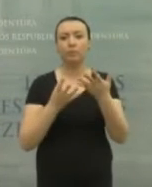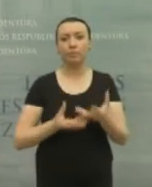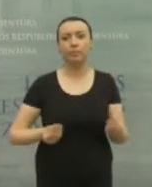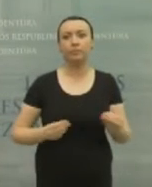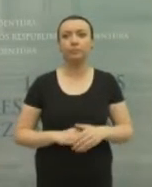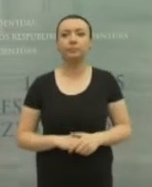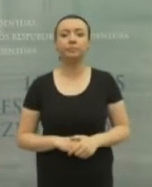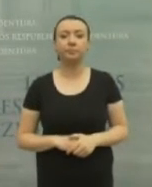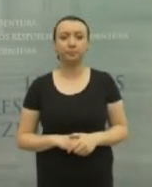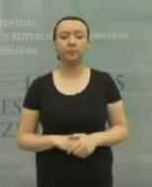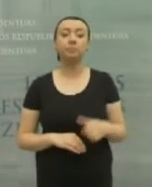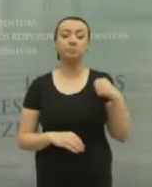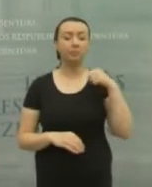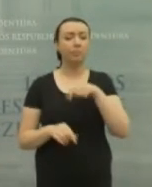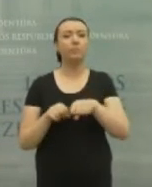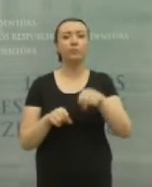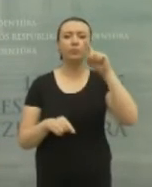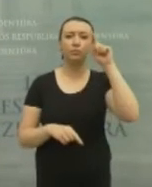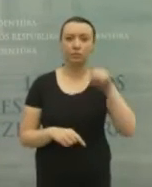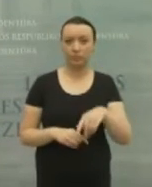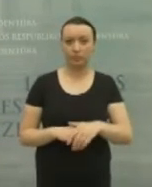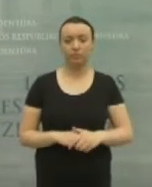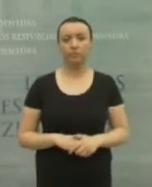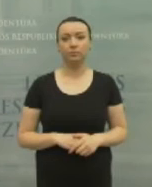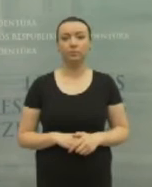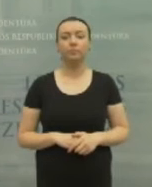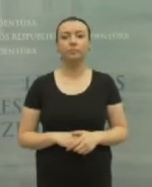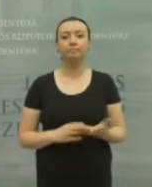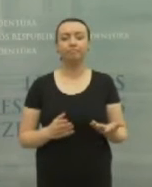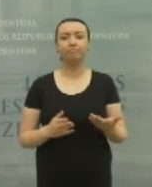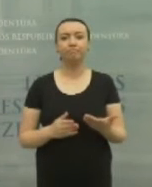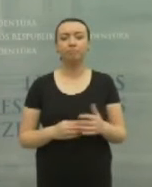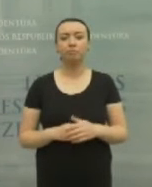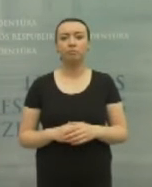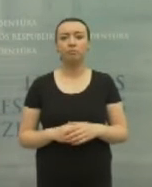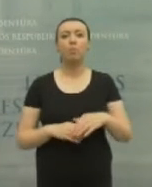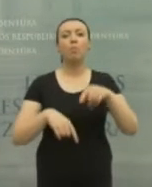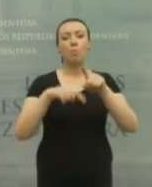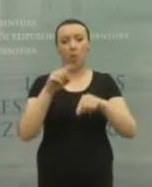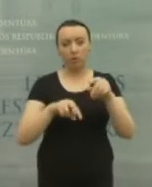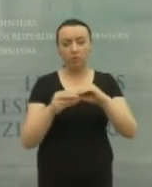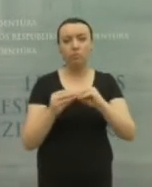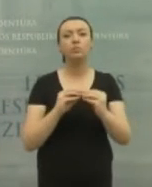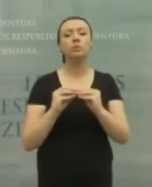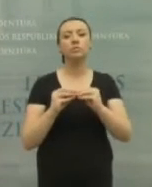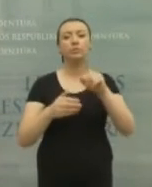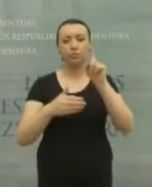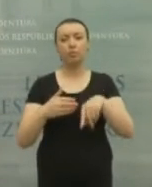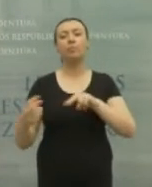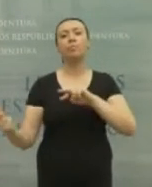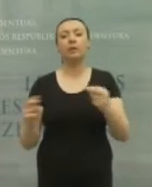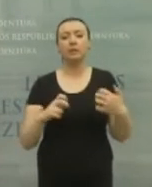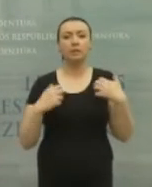iššūkį ir esu įsitikinęs, kad pereisime nuo politinio susitarimo prie